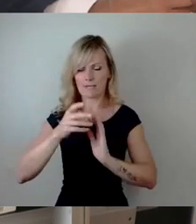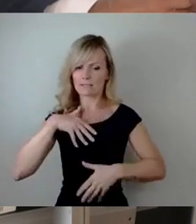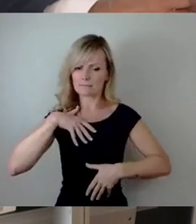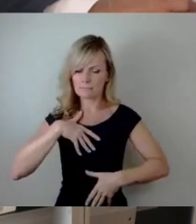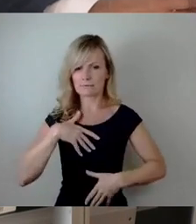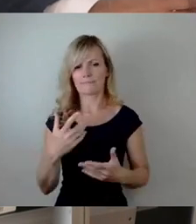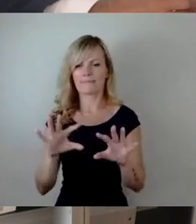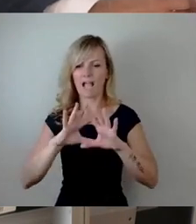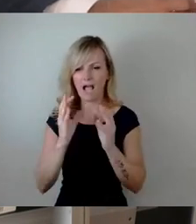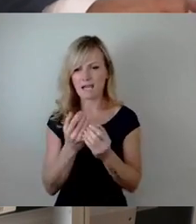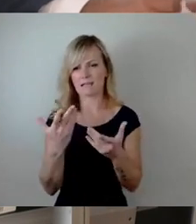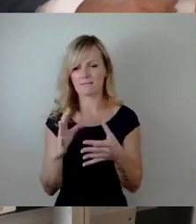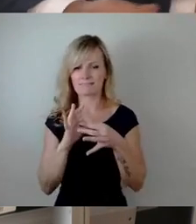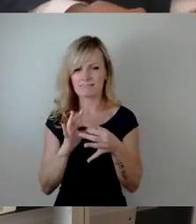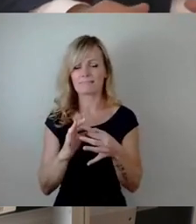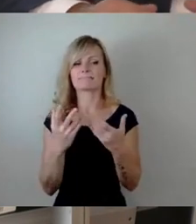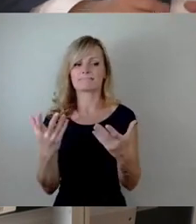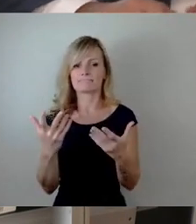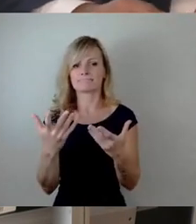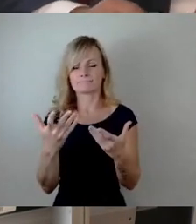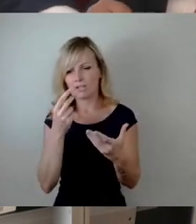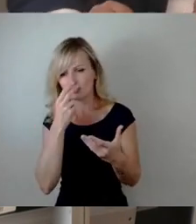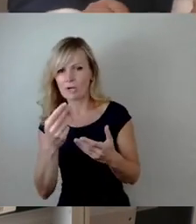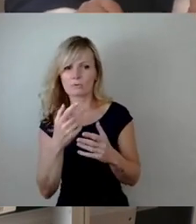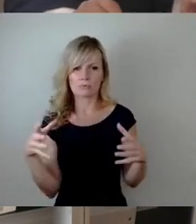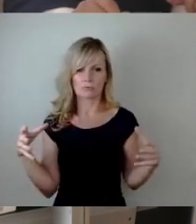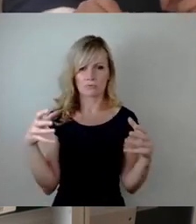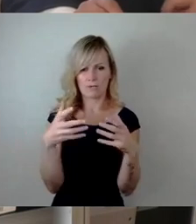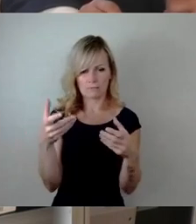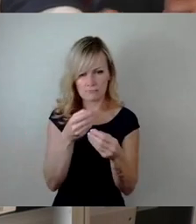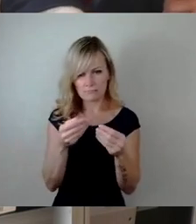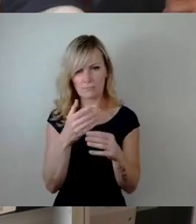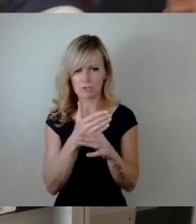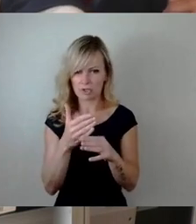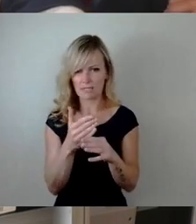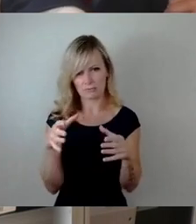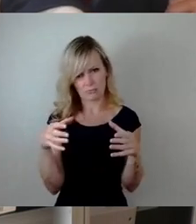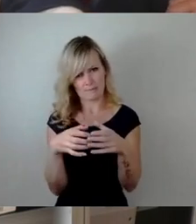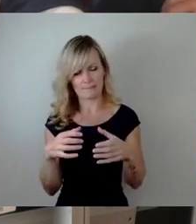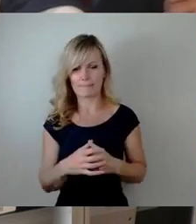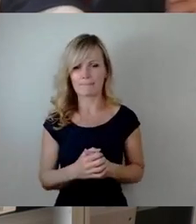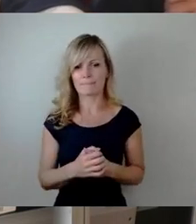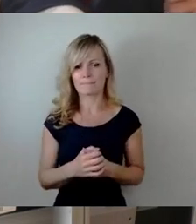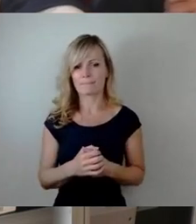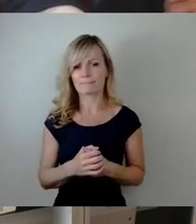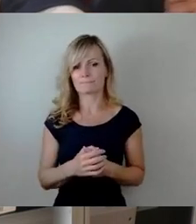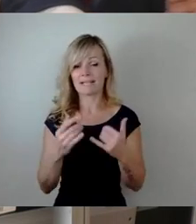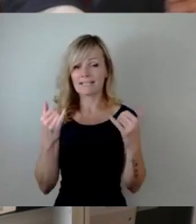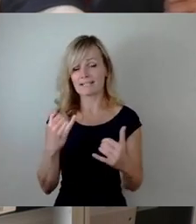Entscheidungen treffen. Was wir parallel zu diesen akuten Themen veranlassen. Im Augenblick